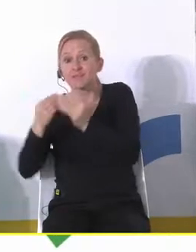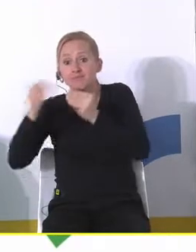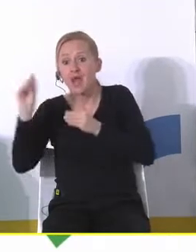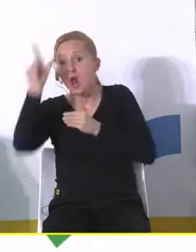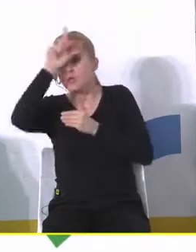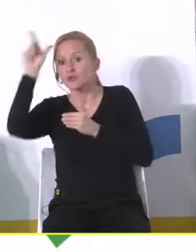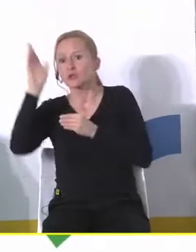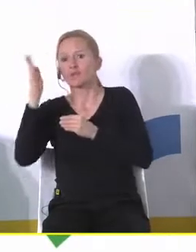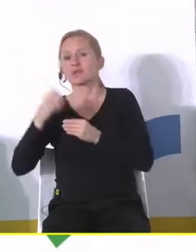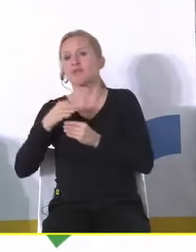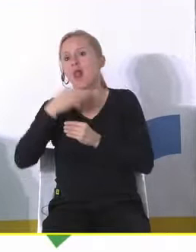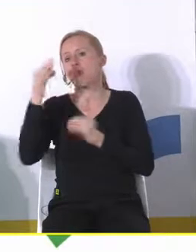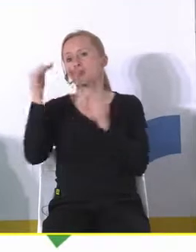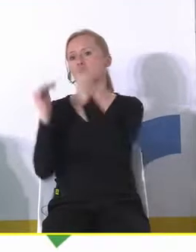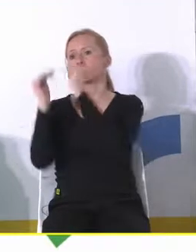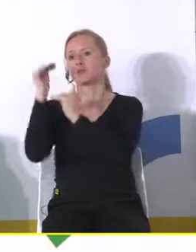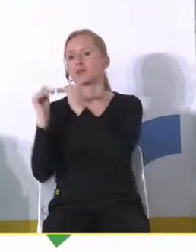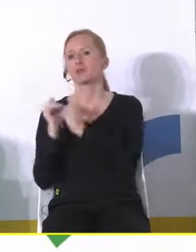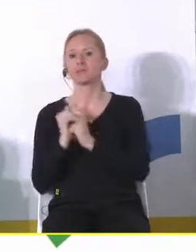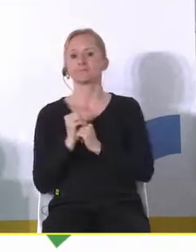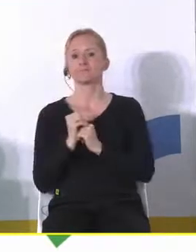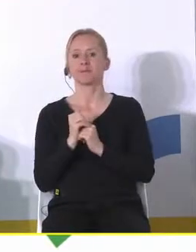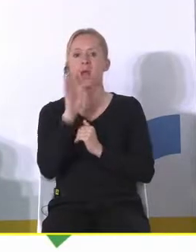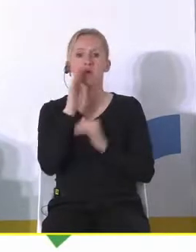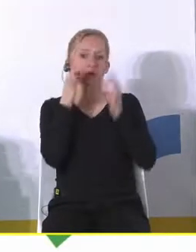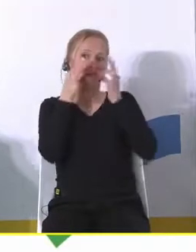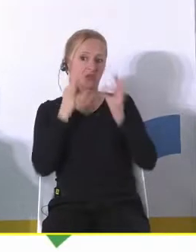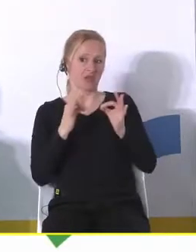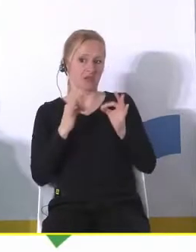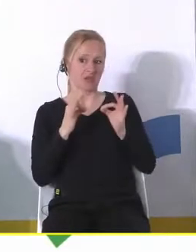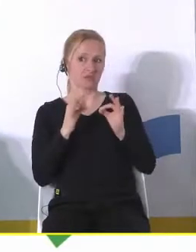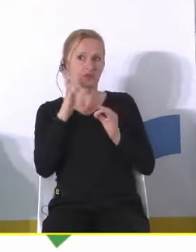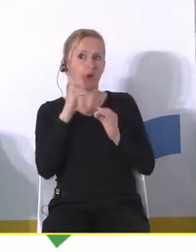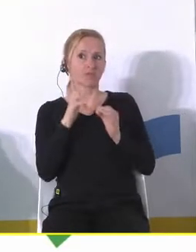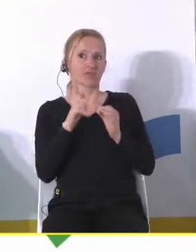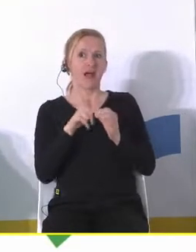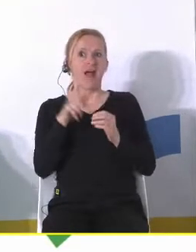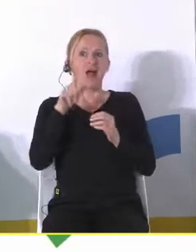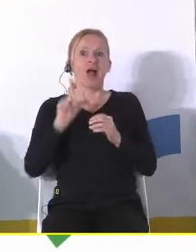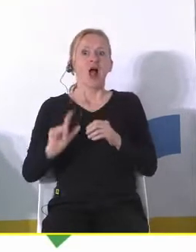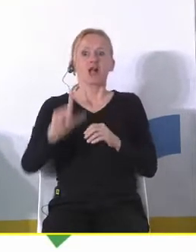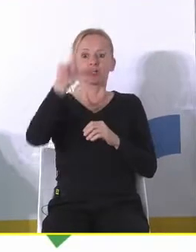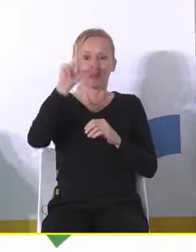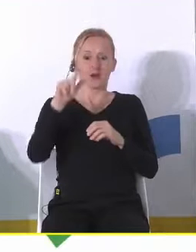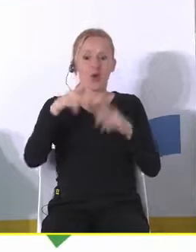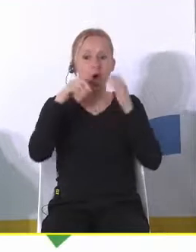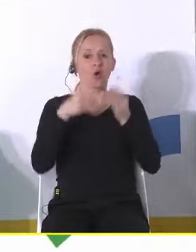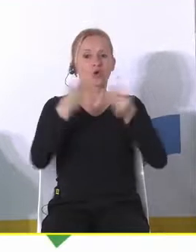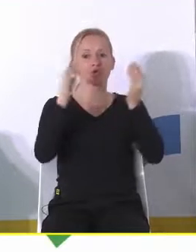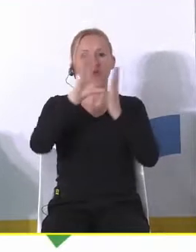się w Polsce bardziej zrównoważona dziękuję taki kraj jak Chiny lider urbanizacji nie wiem czy Państwo wiecie w sierpniu